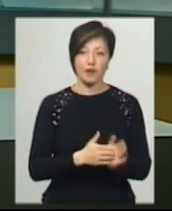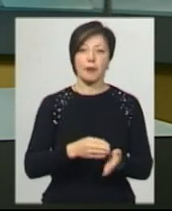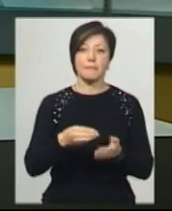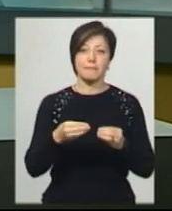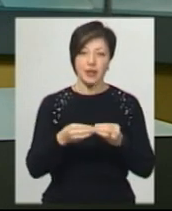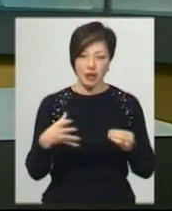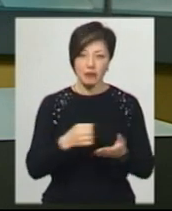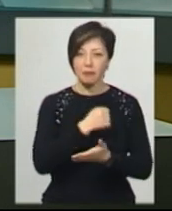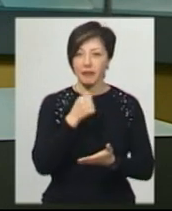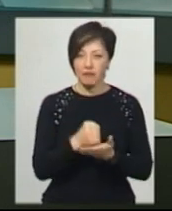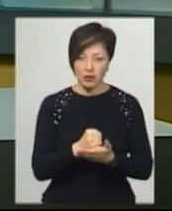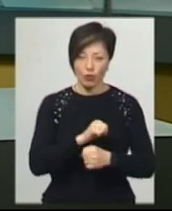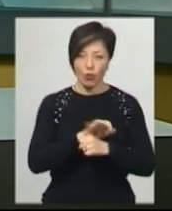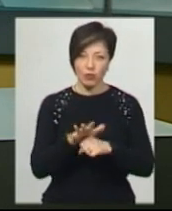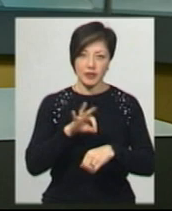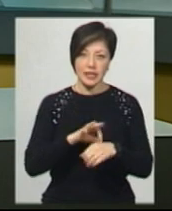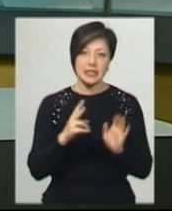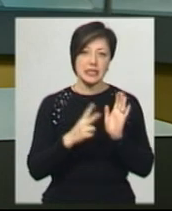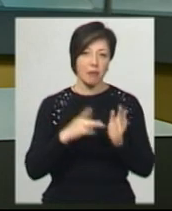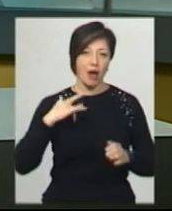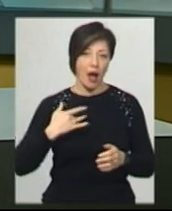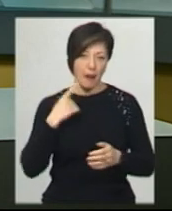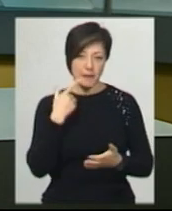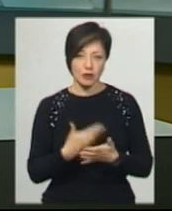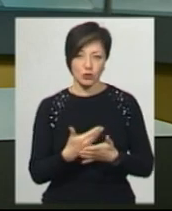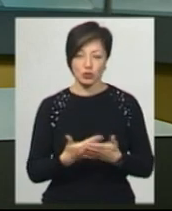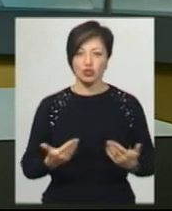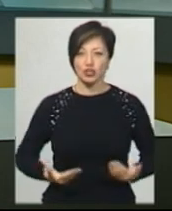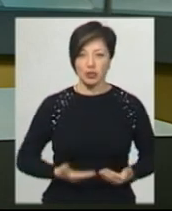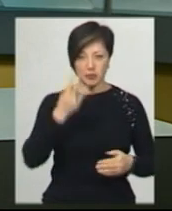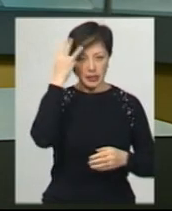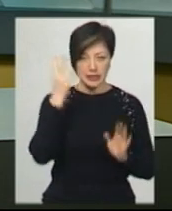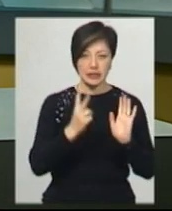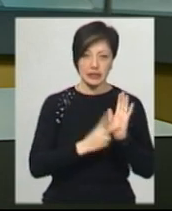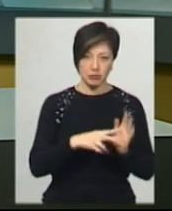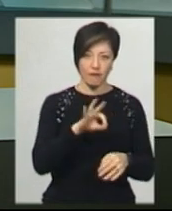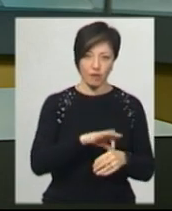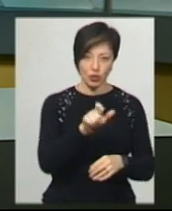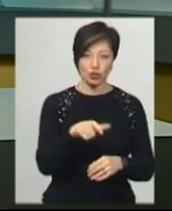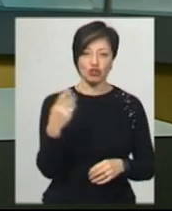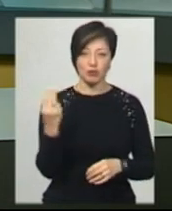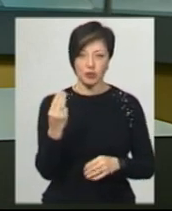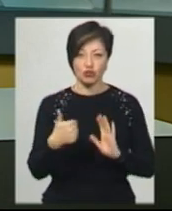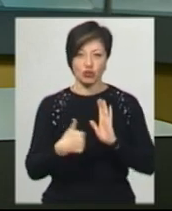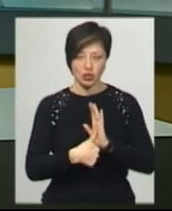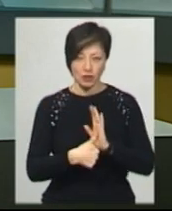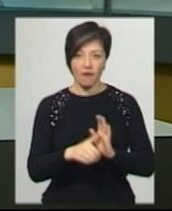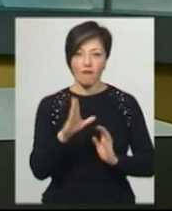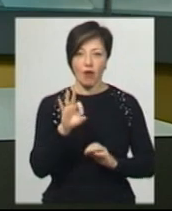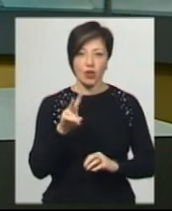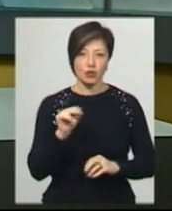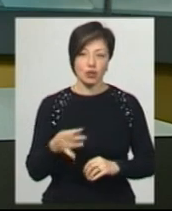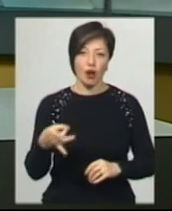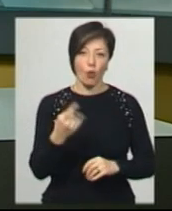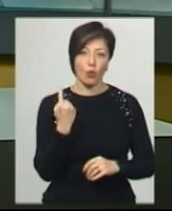підтверджень на ковід-19 і 7 підозр. З них жителі обласного центру – сім хворих, з Шепетівки – шестеро, з Волочиського